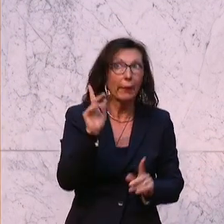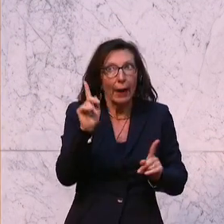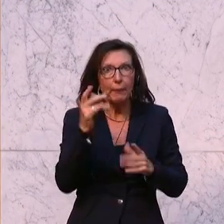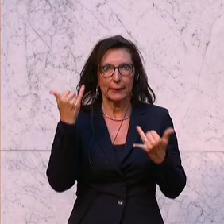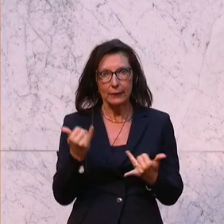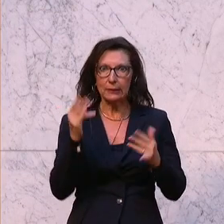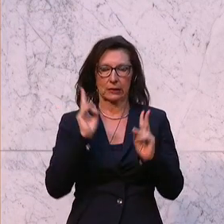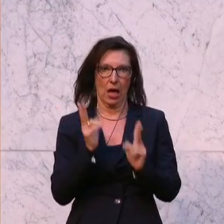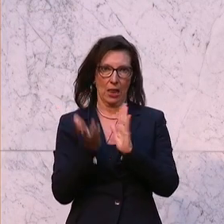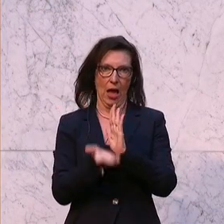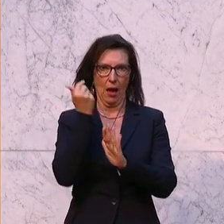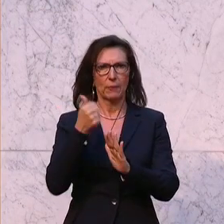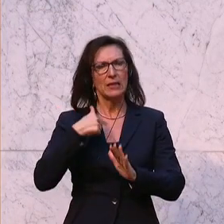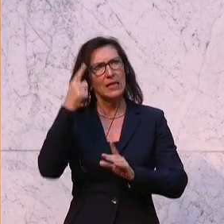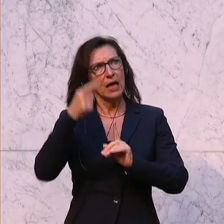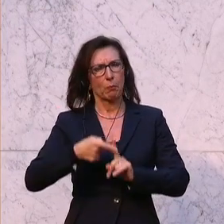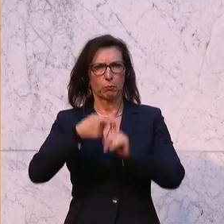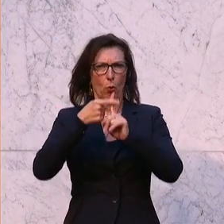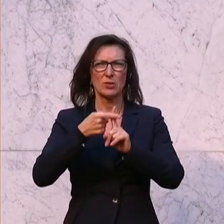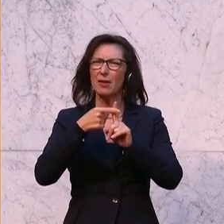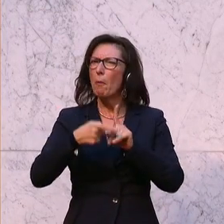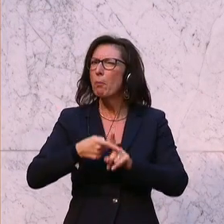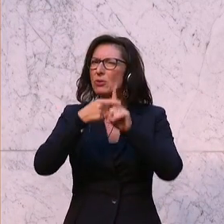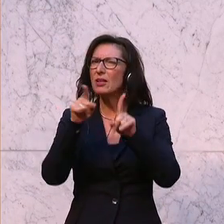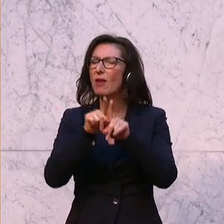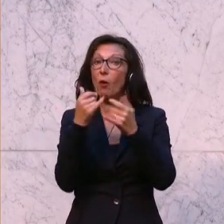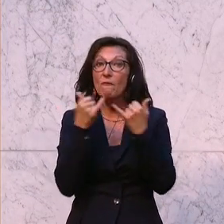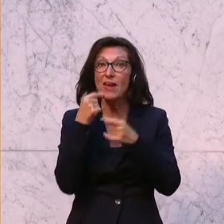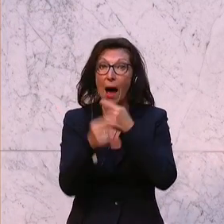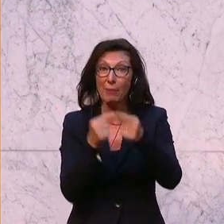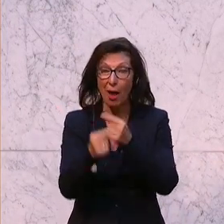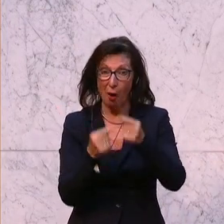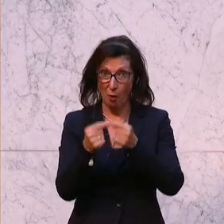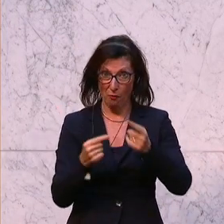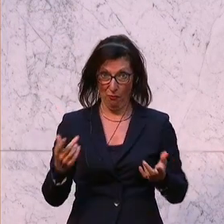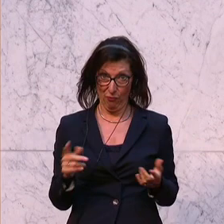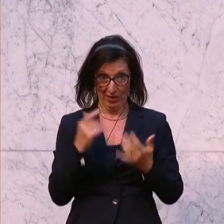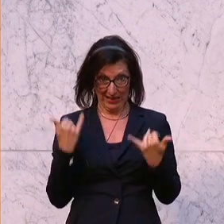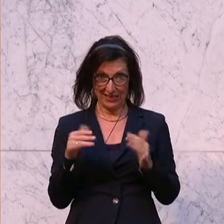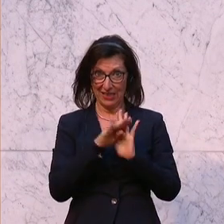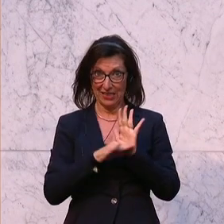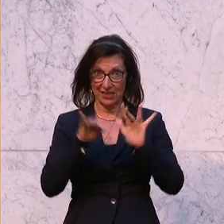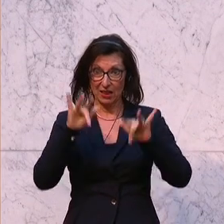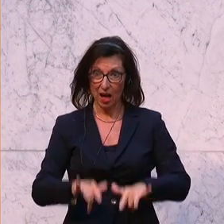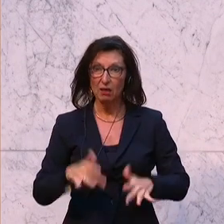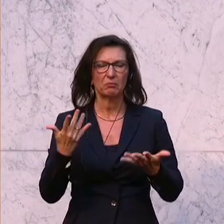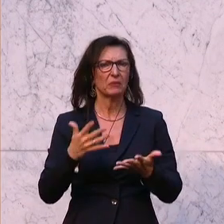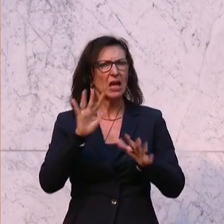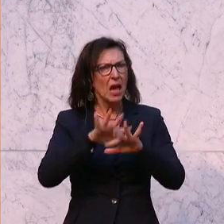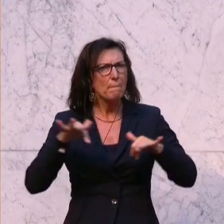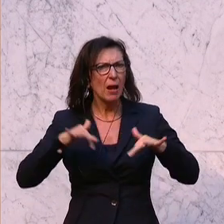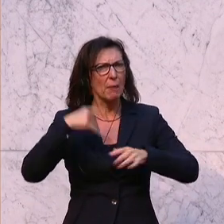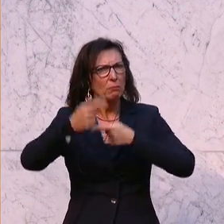Ich glaube, dass das positiv ist, wie wir das hier gemacht haben, weil auch, das muss man sehr ehrlich sagen, und auch sehen, dass im parlamentarischen Prozess man auf Dinge